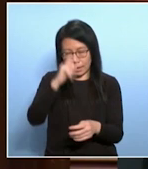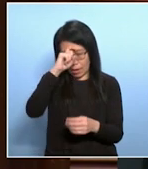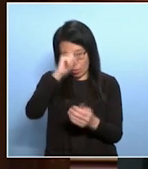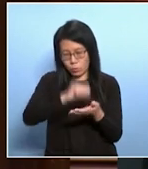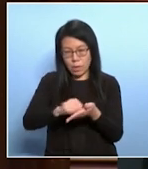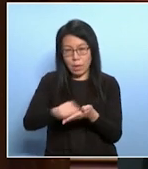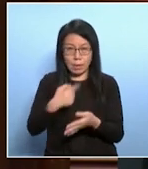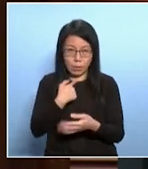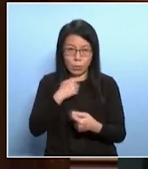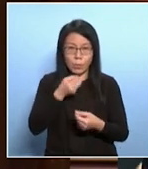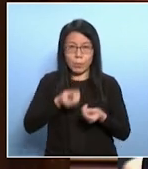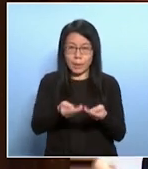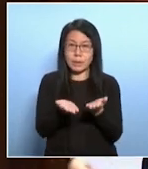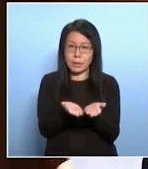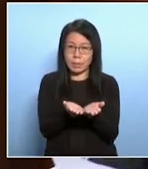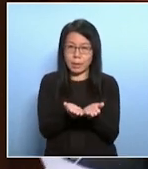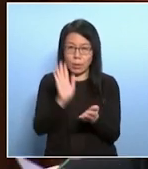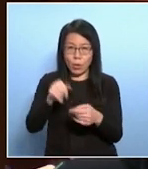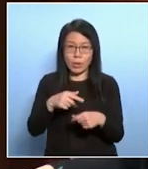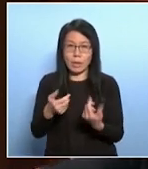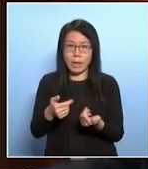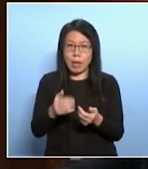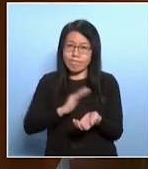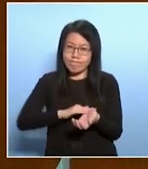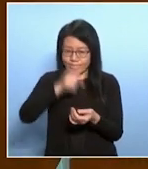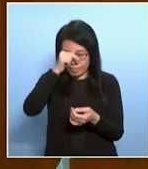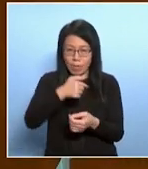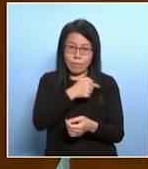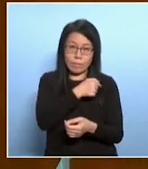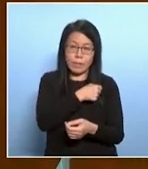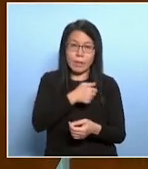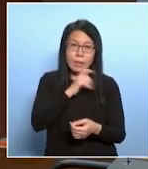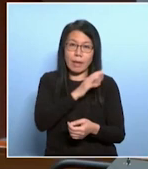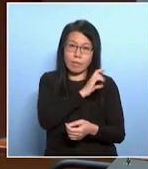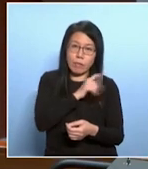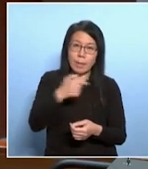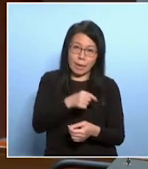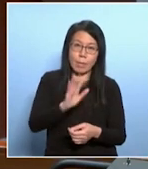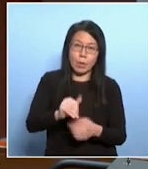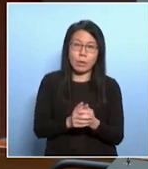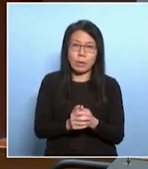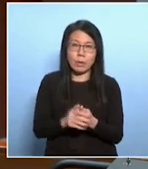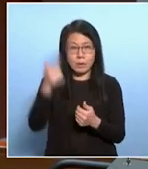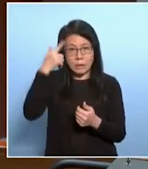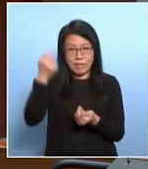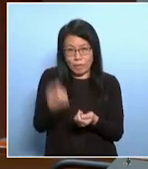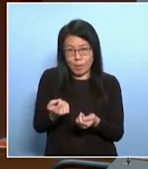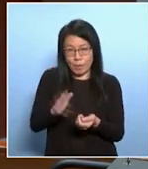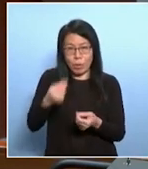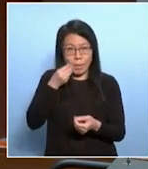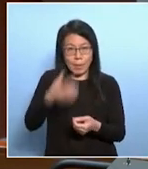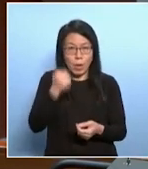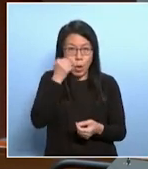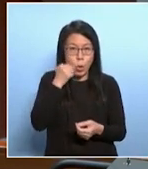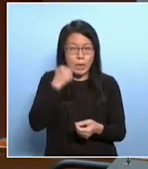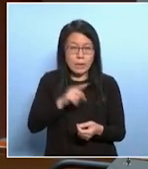可以真的提供到证据是可以减低医疗负担的我补一句建议就是那个致方便那个如果都可以给到奖